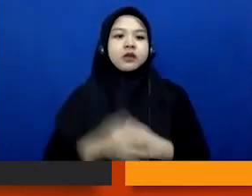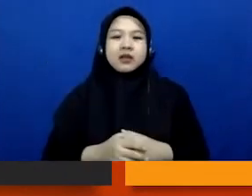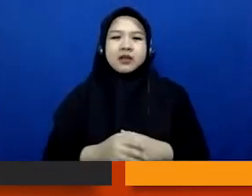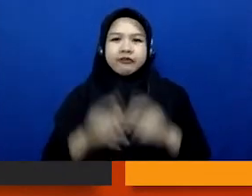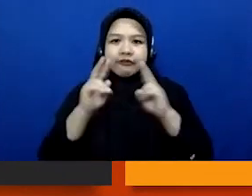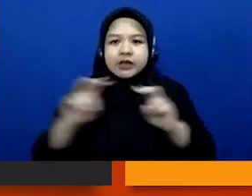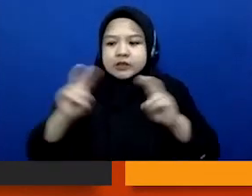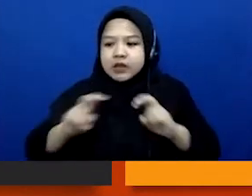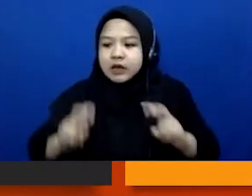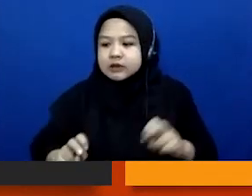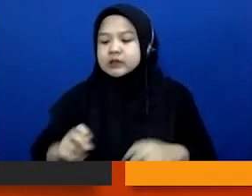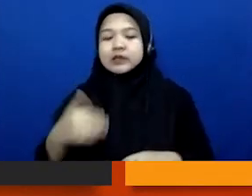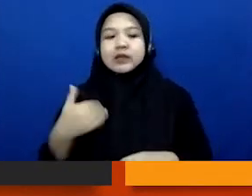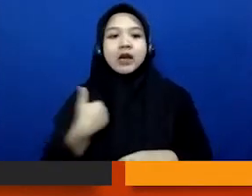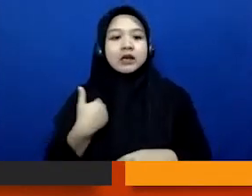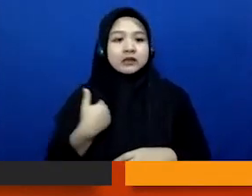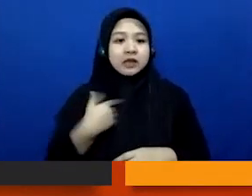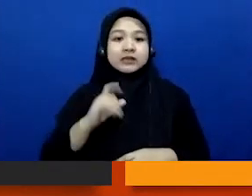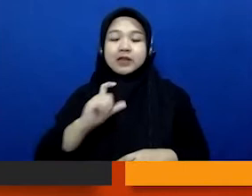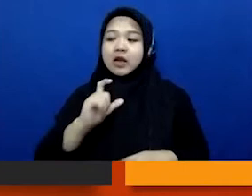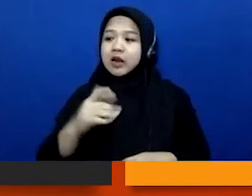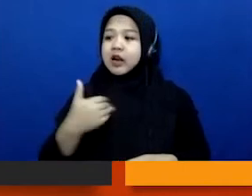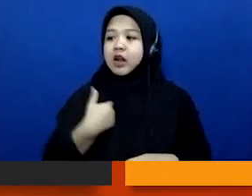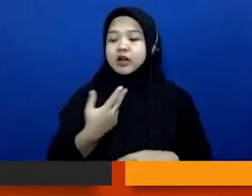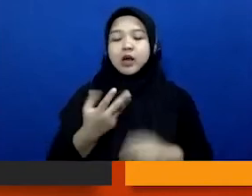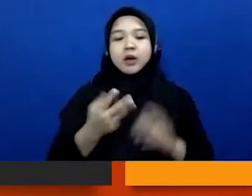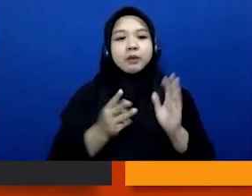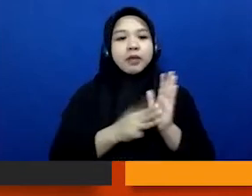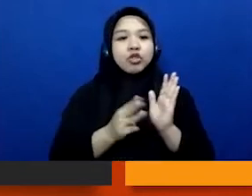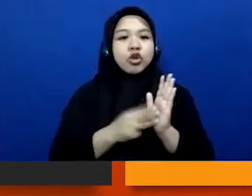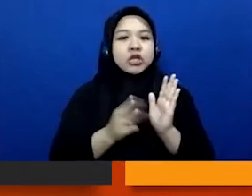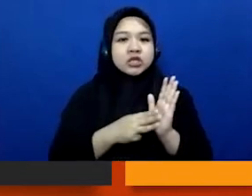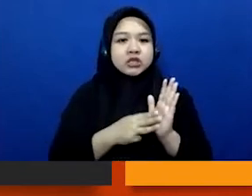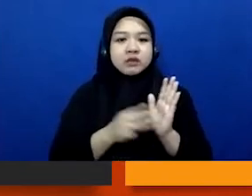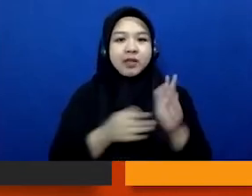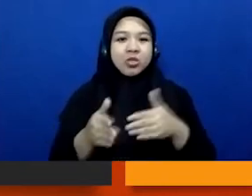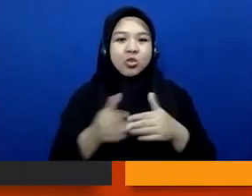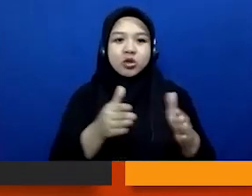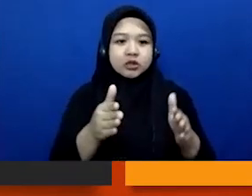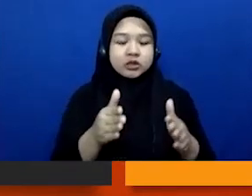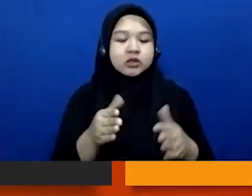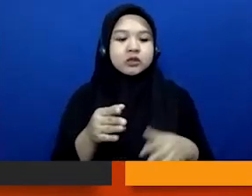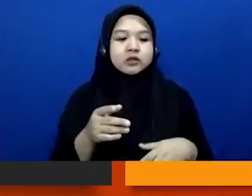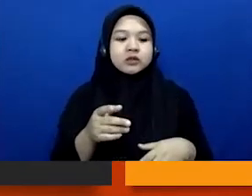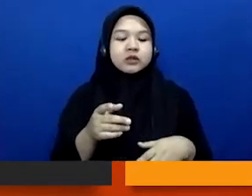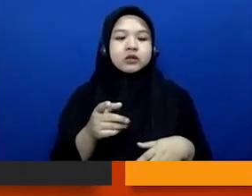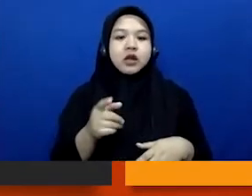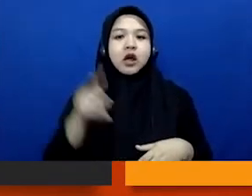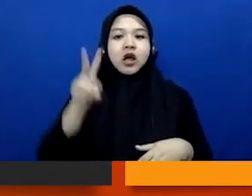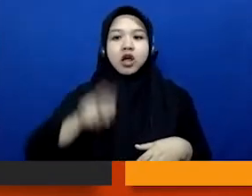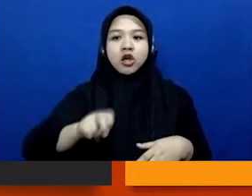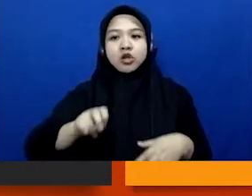selain ada tekniknya itu juga ada metodenya gitu ya ada metodenya yang juga mesti